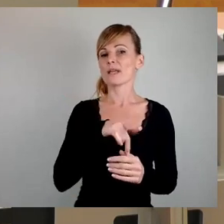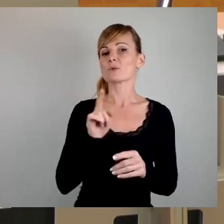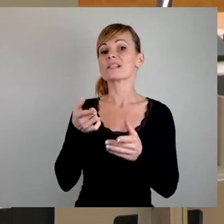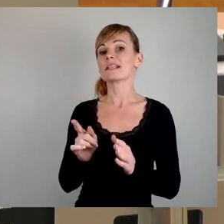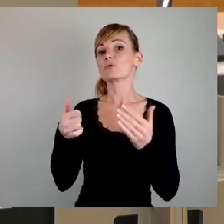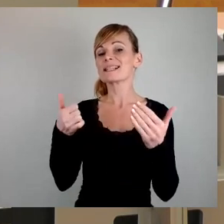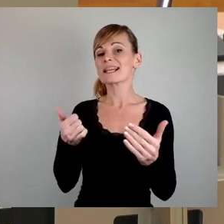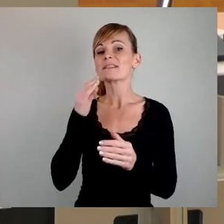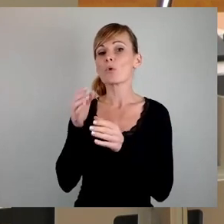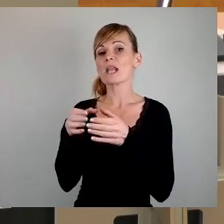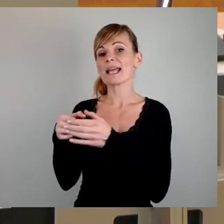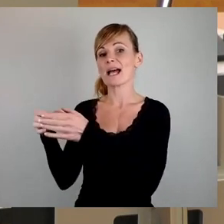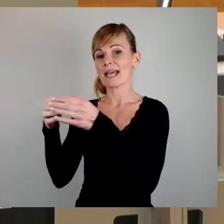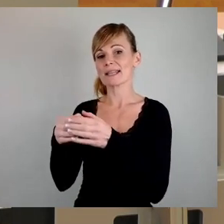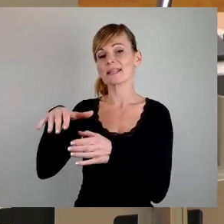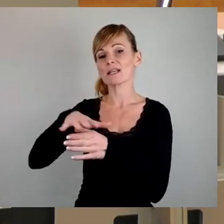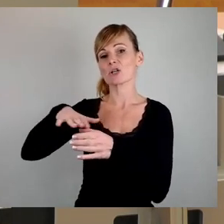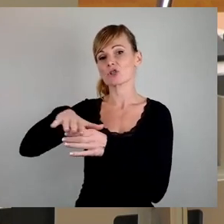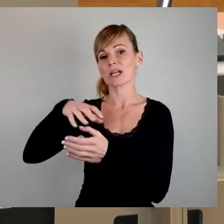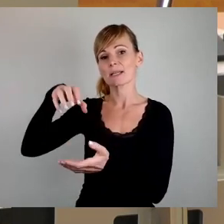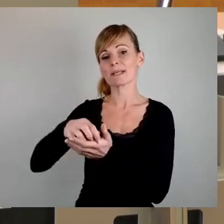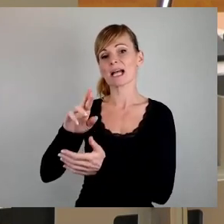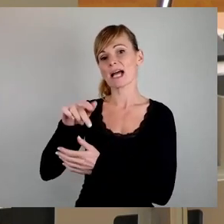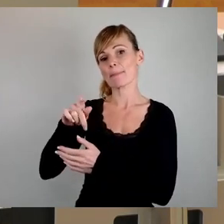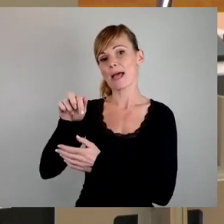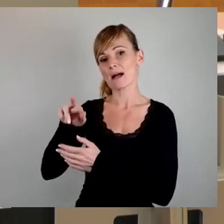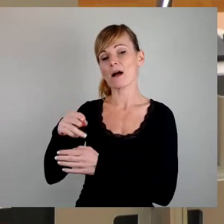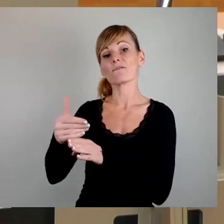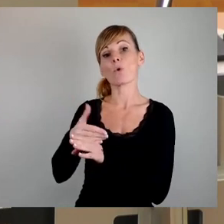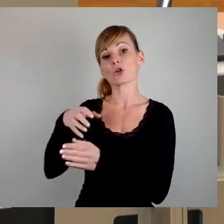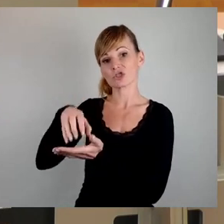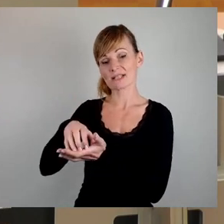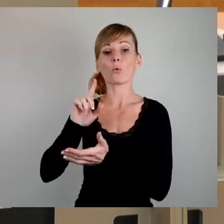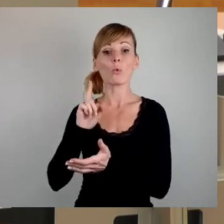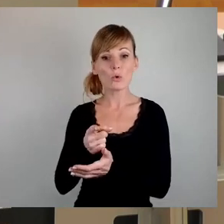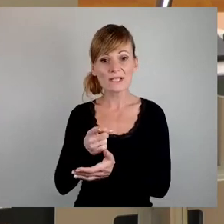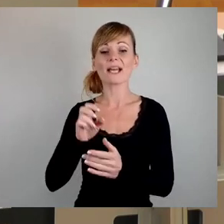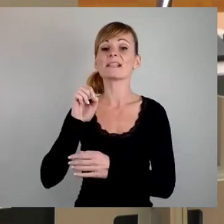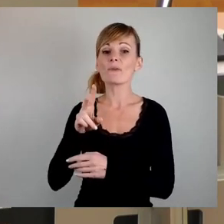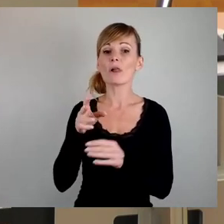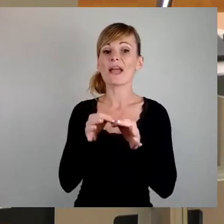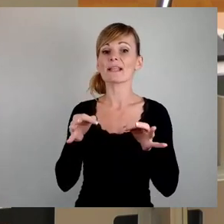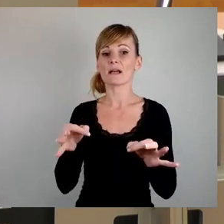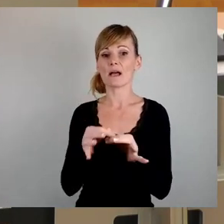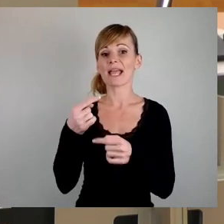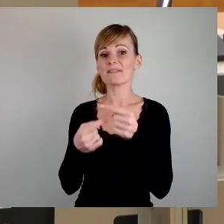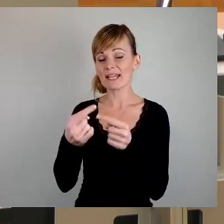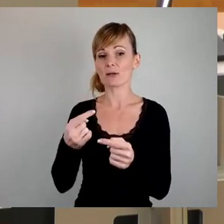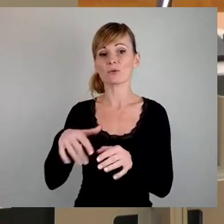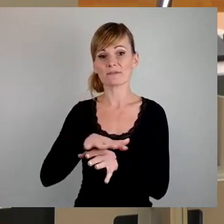Wohneinheiten im Stadtgebiet Radeberger Vorstadt, sowie rund 12 Hektar Entwicklungsfläche für